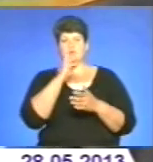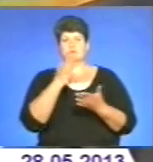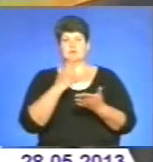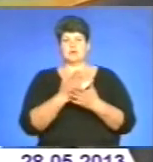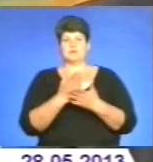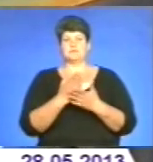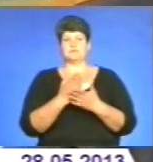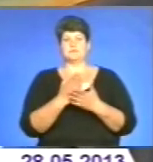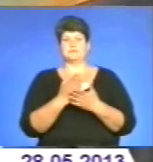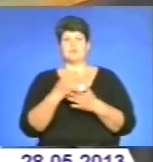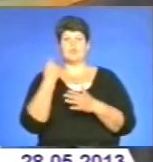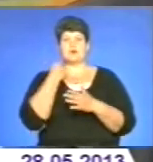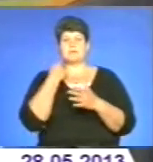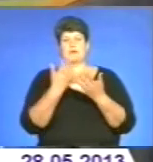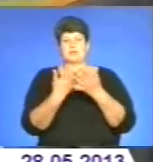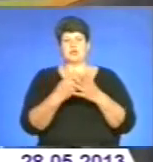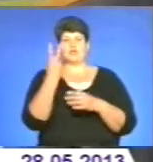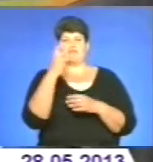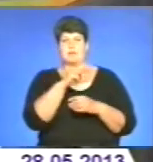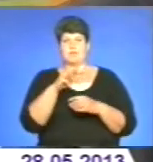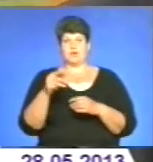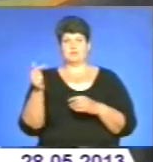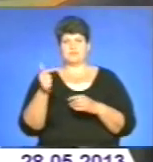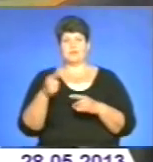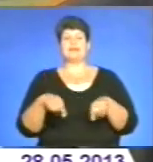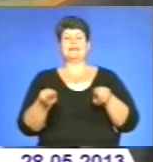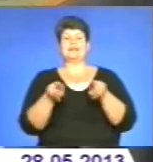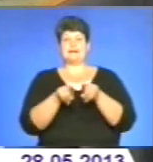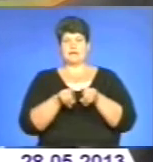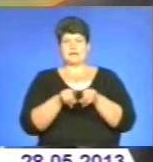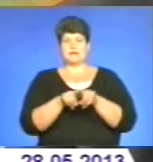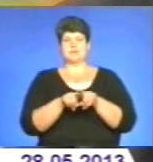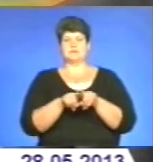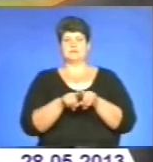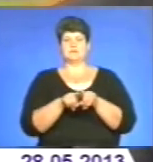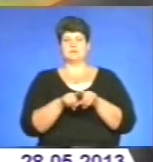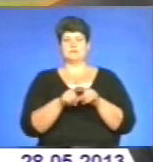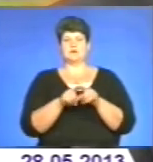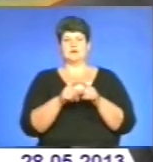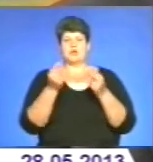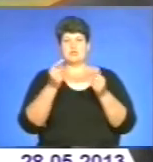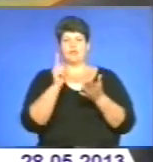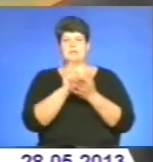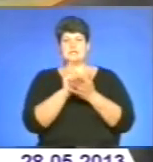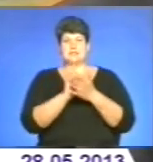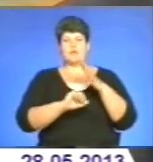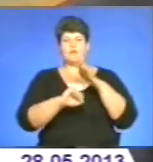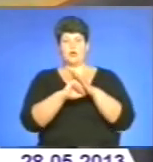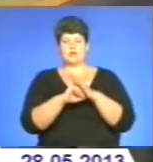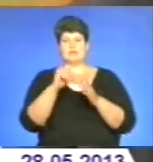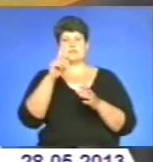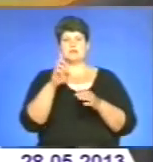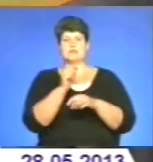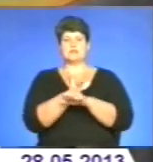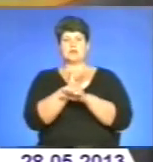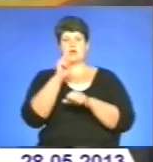майже до 2 мільйонів, і така ж сама кількість до пенсійного фонду. І, знову ж таки, це «Санаторій Збруч», де півтора